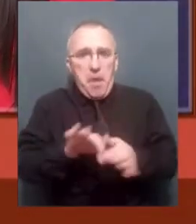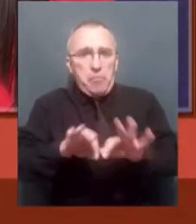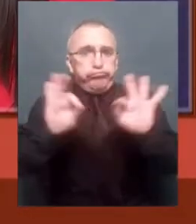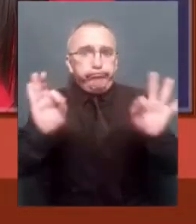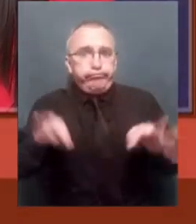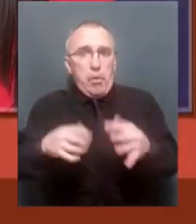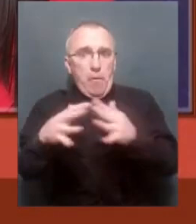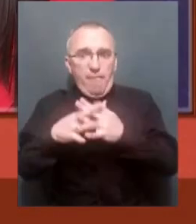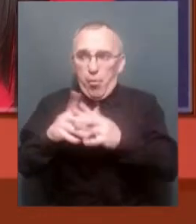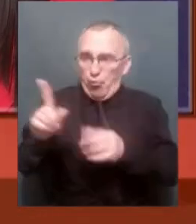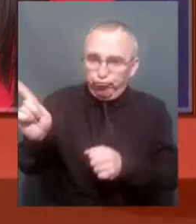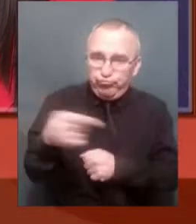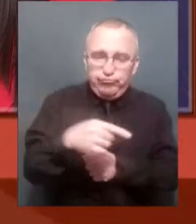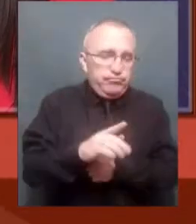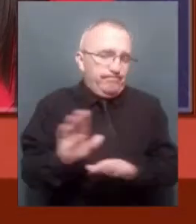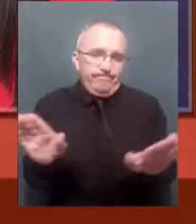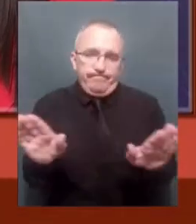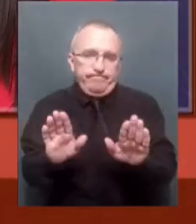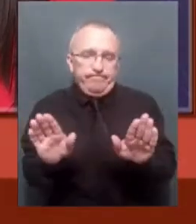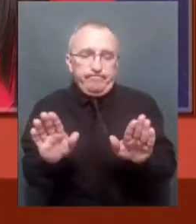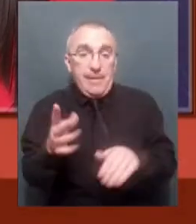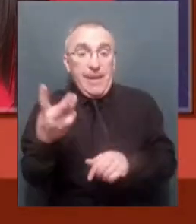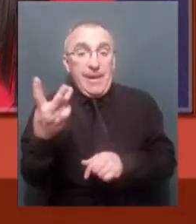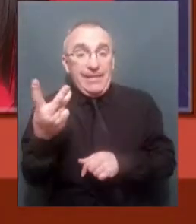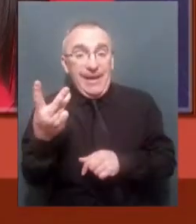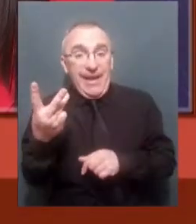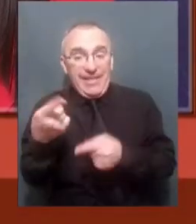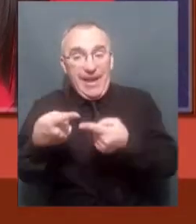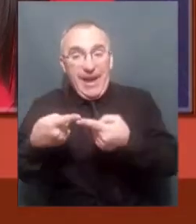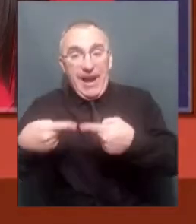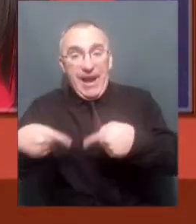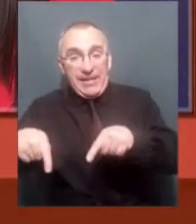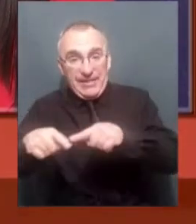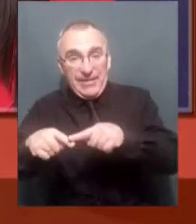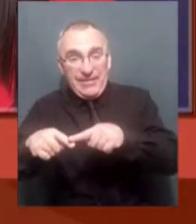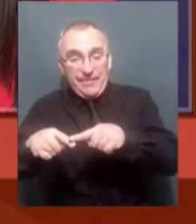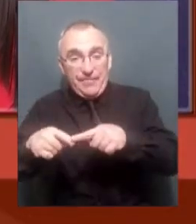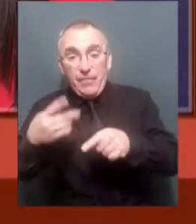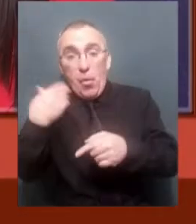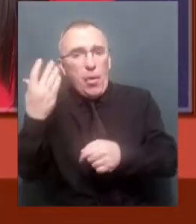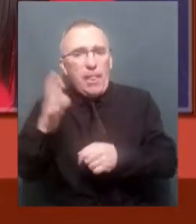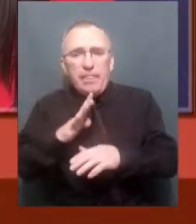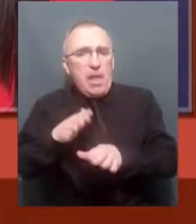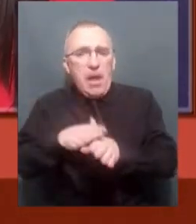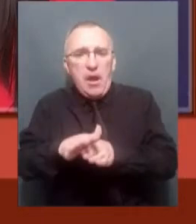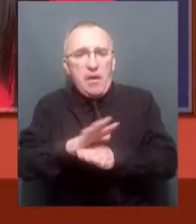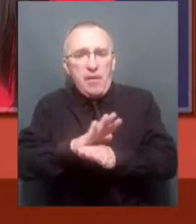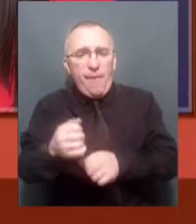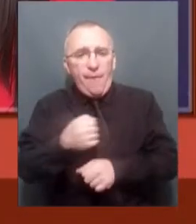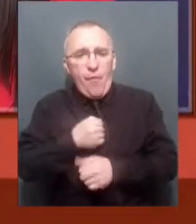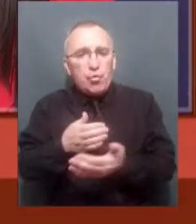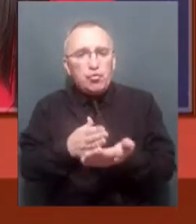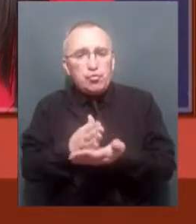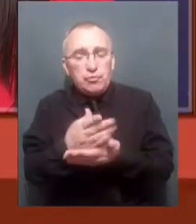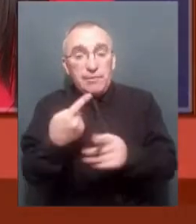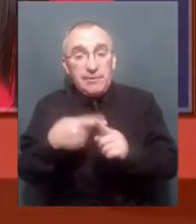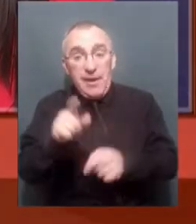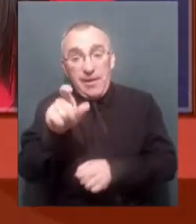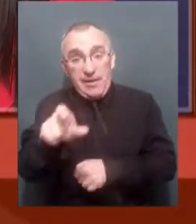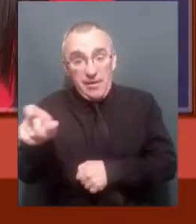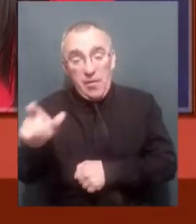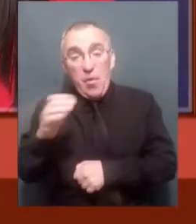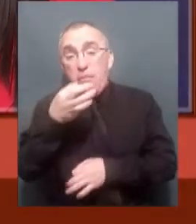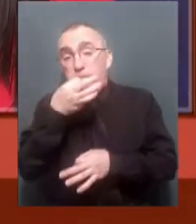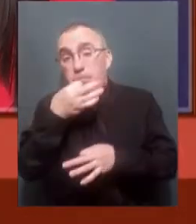немає. І третя категорія, яка взагалі ніколи не проходила військову службу, ця категорія у будь